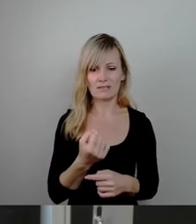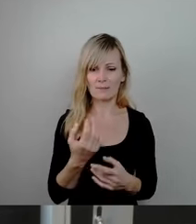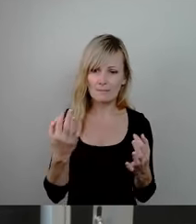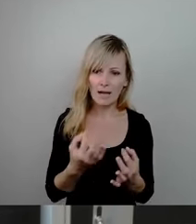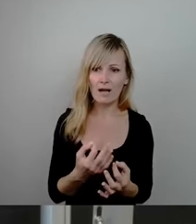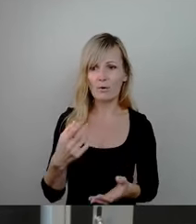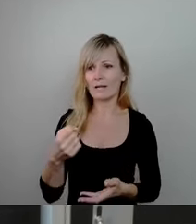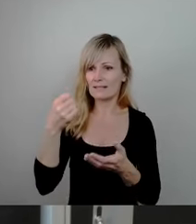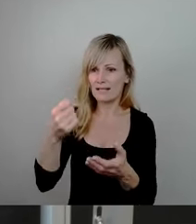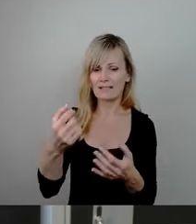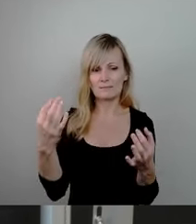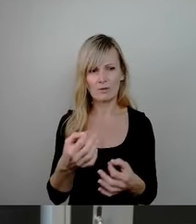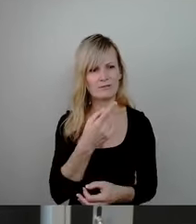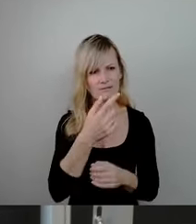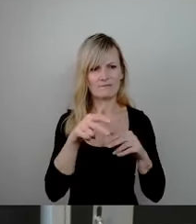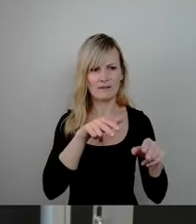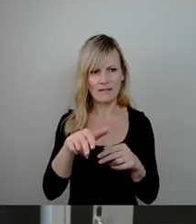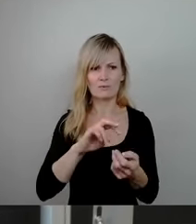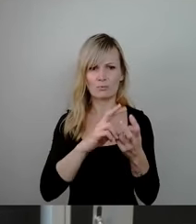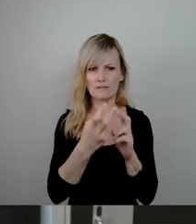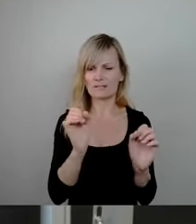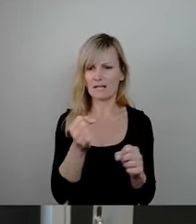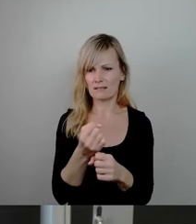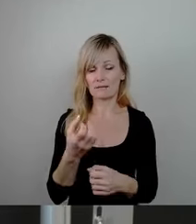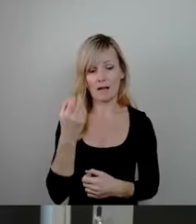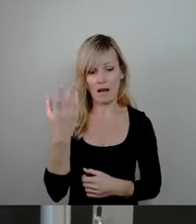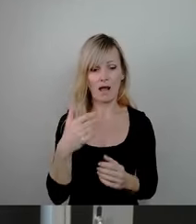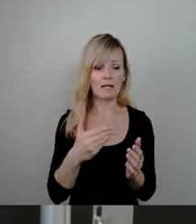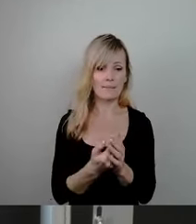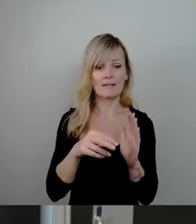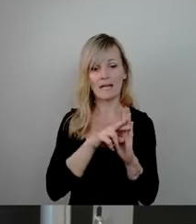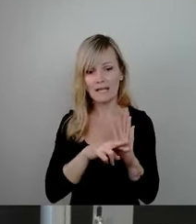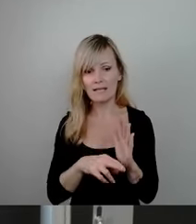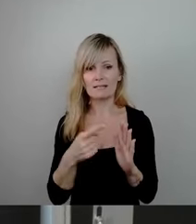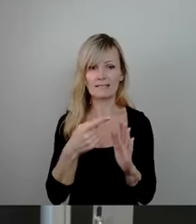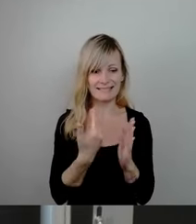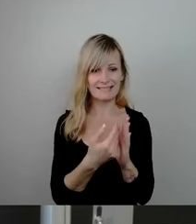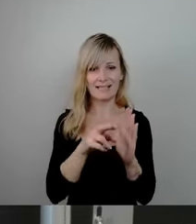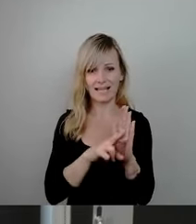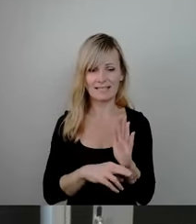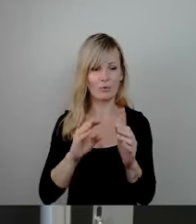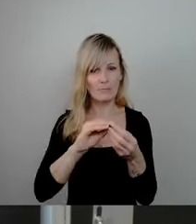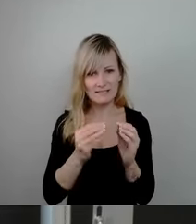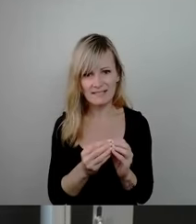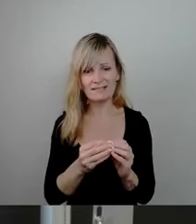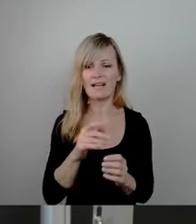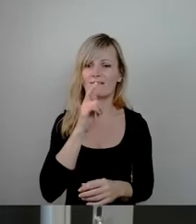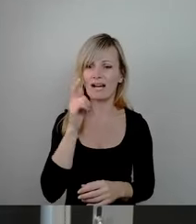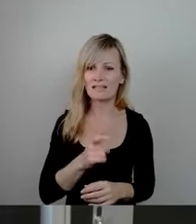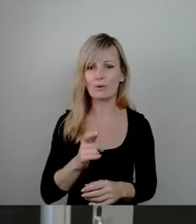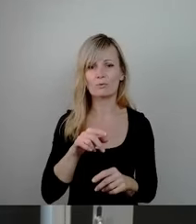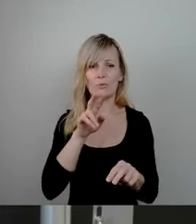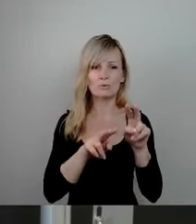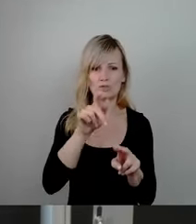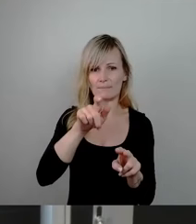natürlich gesetzliche Regeln, die viel zu kompliziert sind, für die alle möglichen verantwortlich sind. Ja. Aber, und da sind wir genau bei diesem Antrag